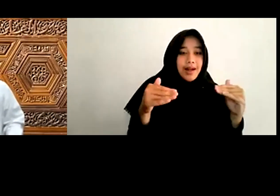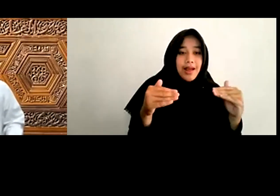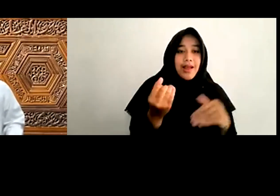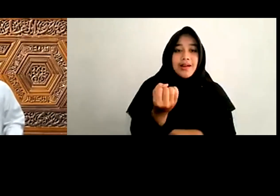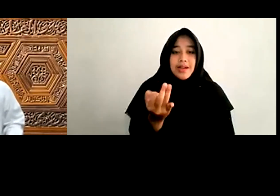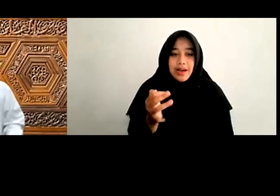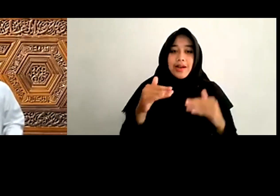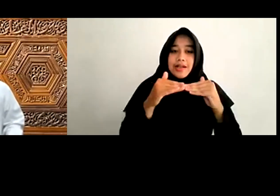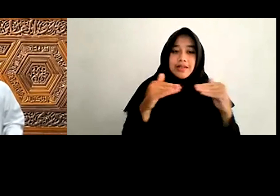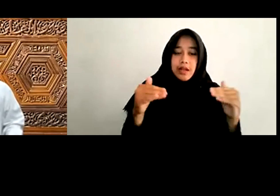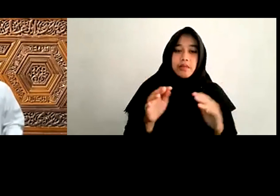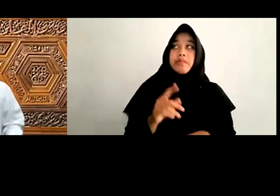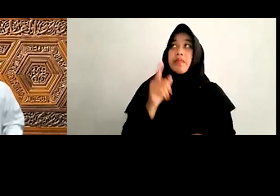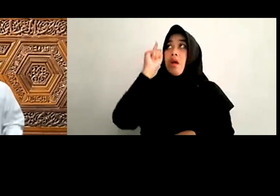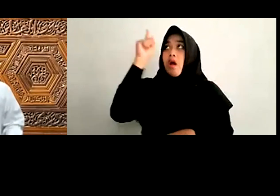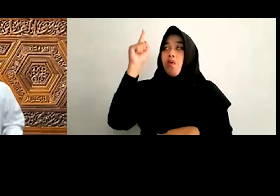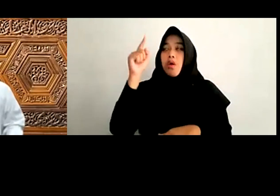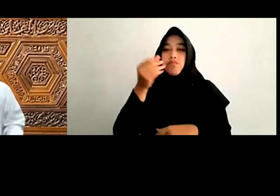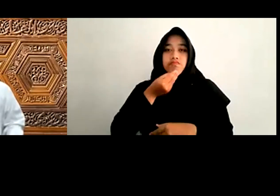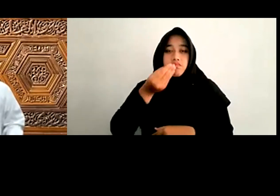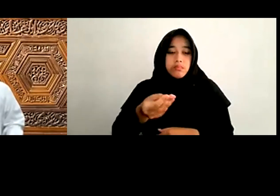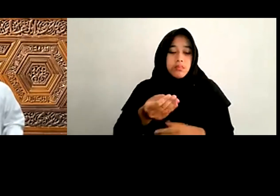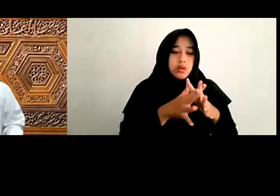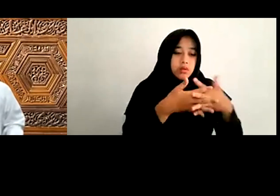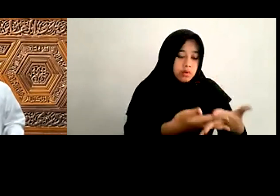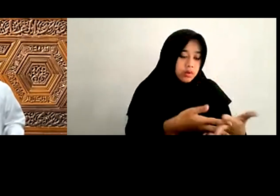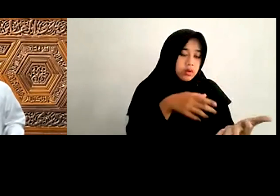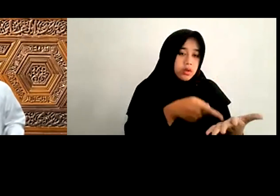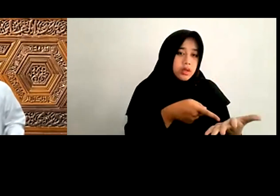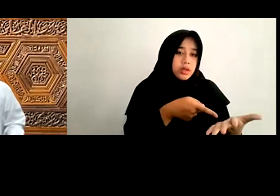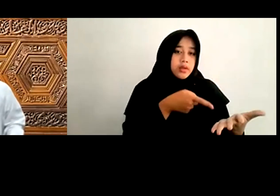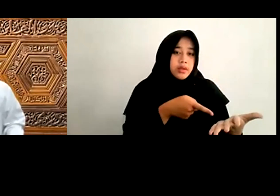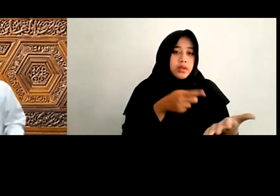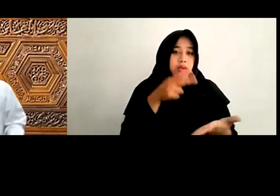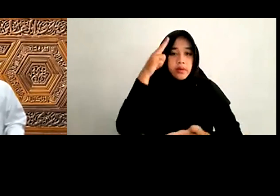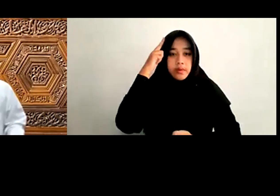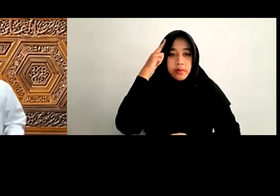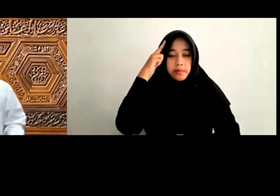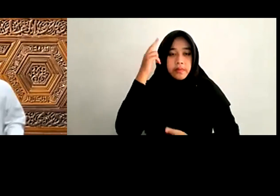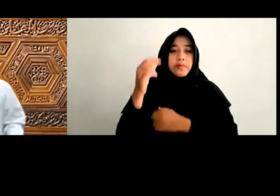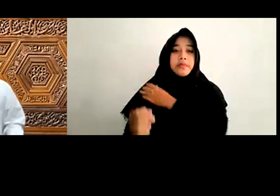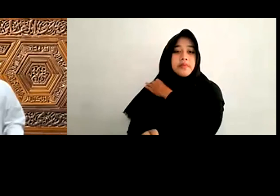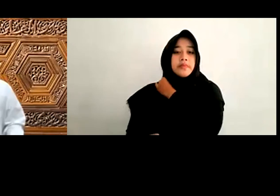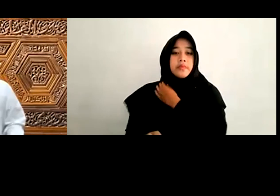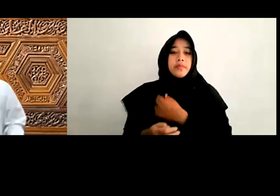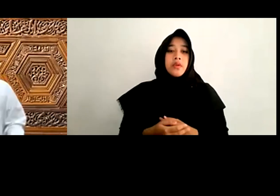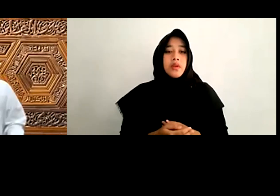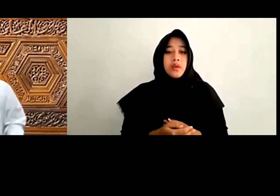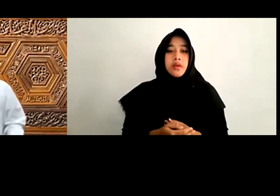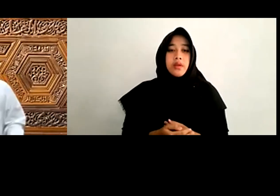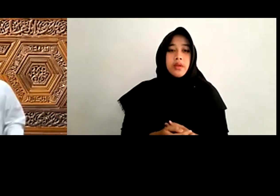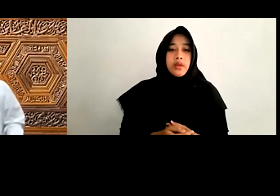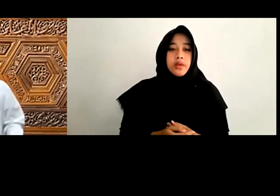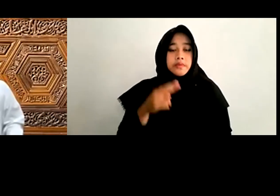-Quran Allah Berfirman Man Kotala Nafsan Bigoiri Nafsin Au Fasadim Fil Aldi Baka'an Nama